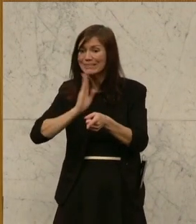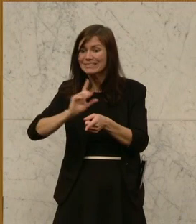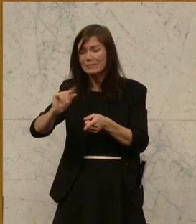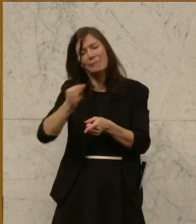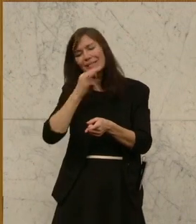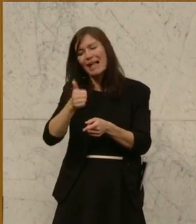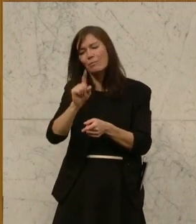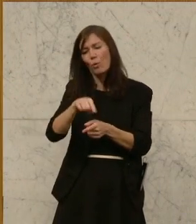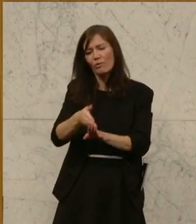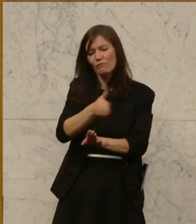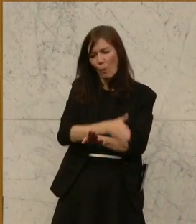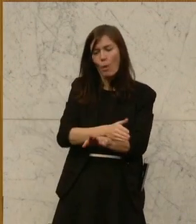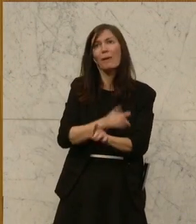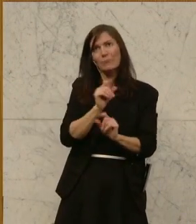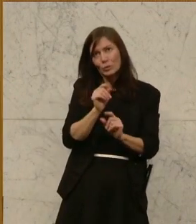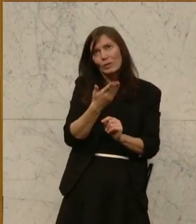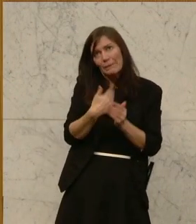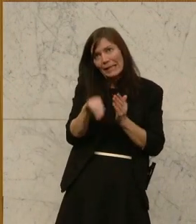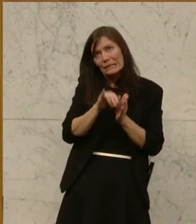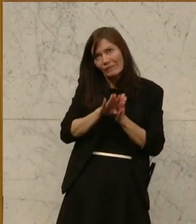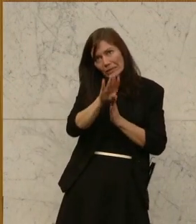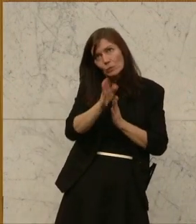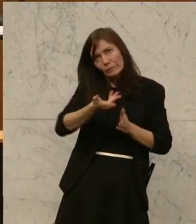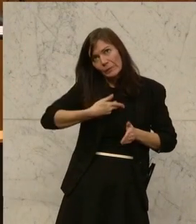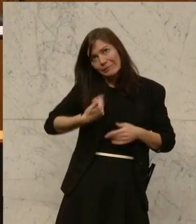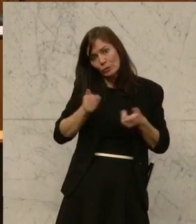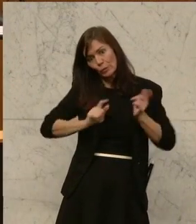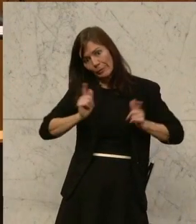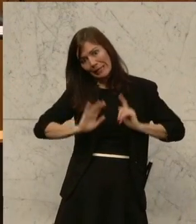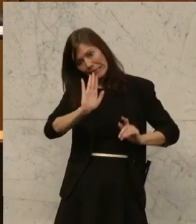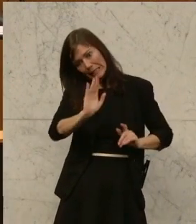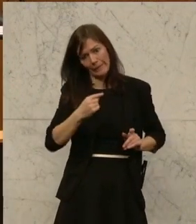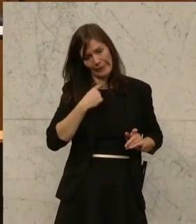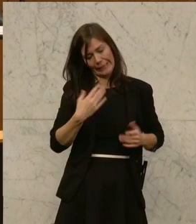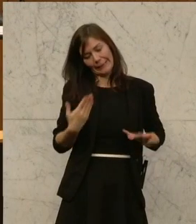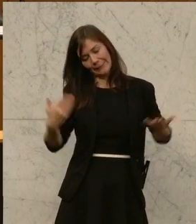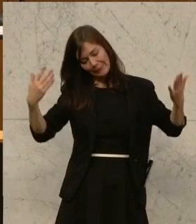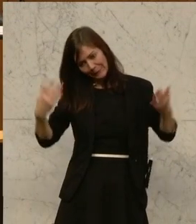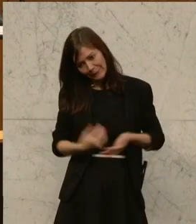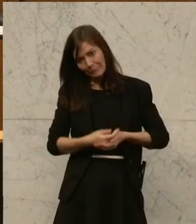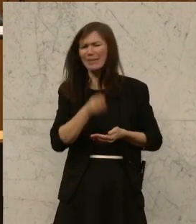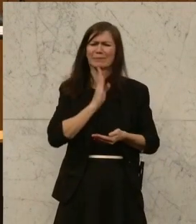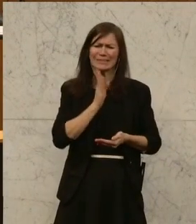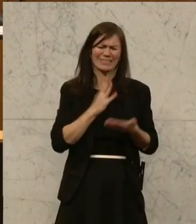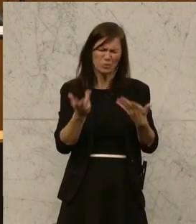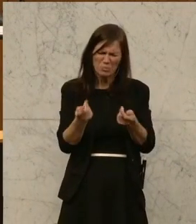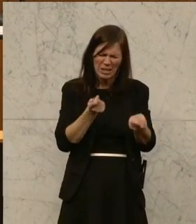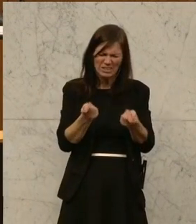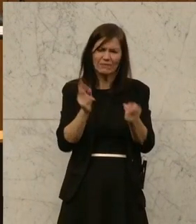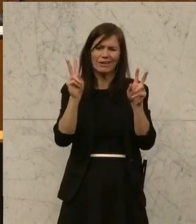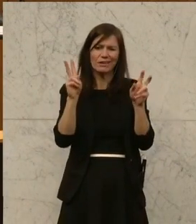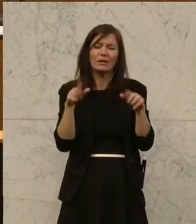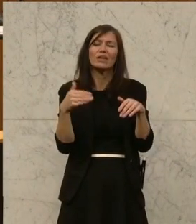Monat früher gegangen, hätten sie es nämlich mehr. Tut mir leid für sie, das ist ihr Pech. So diese Pensionspolitik der Geschenke,